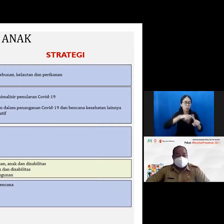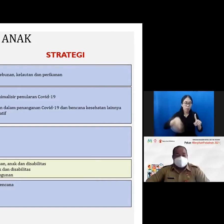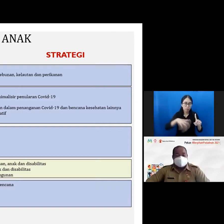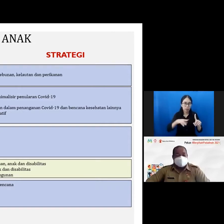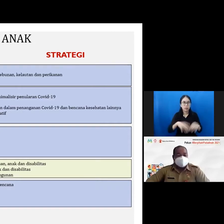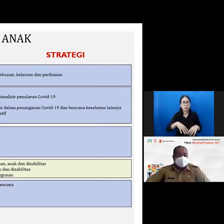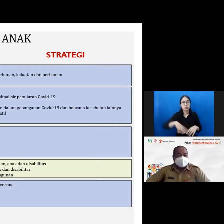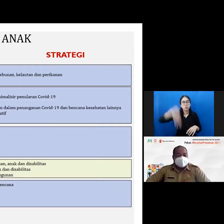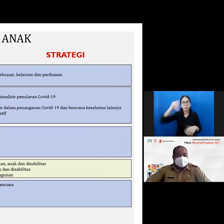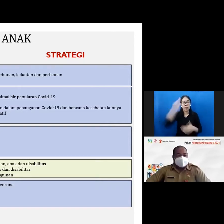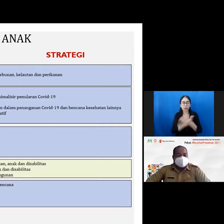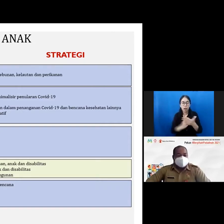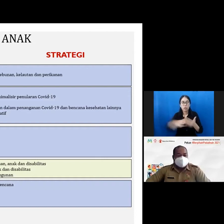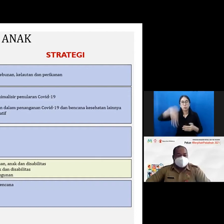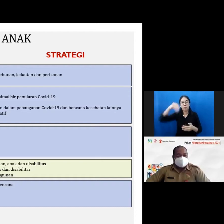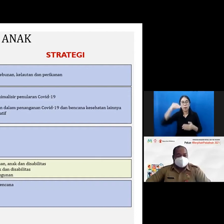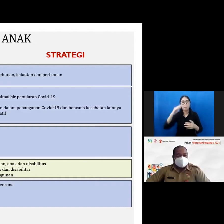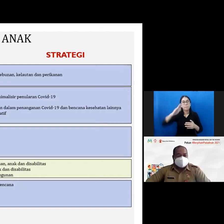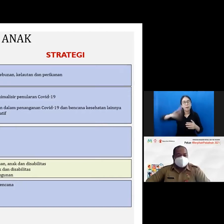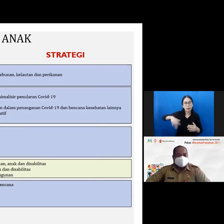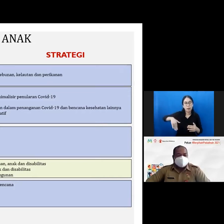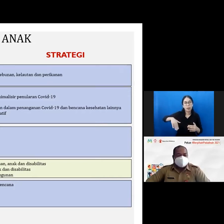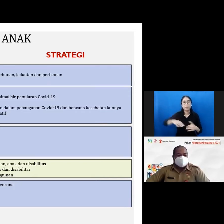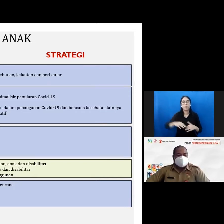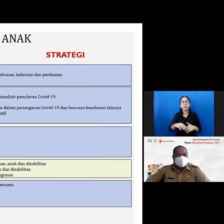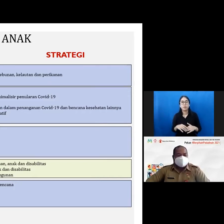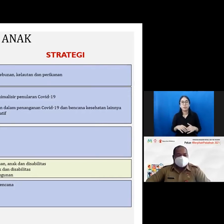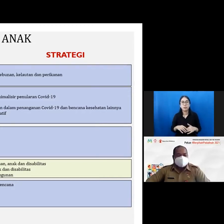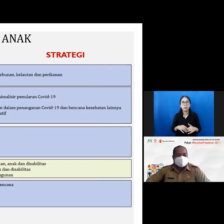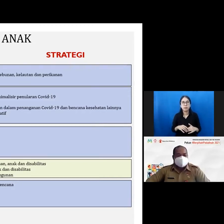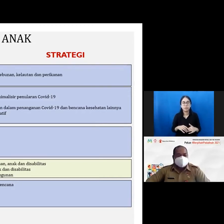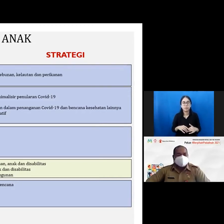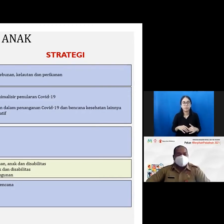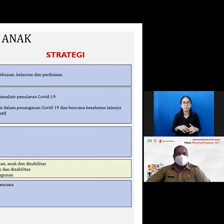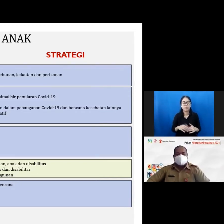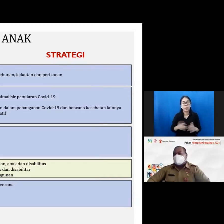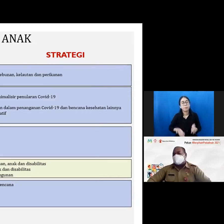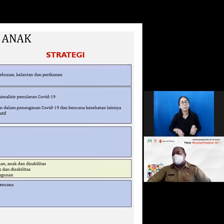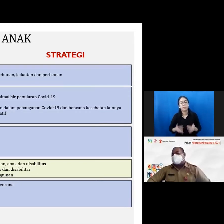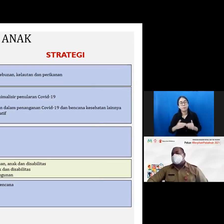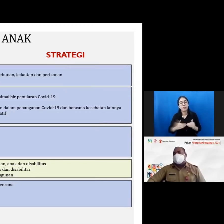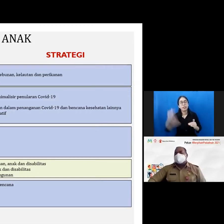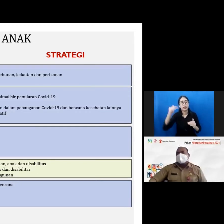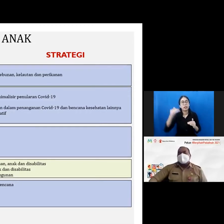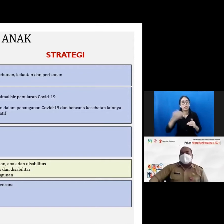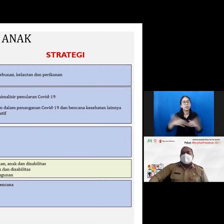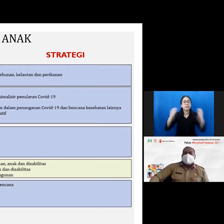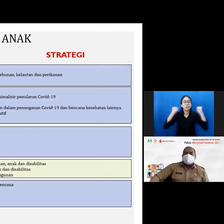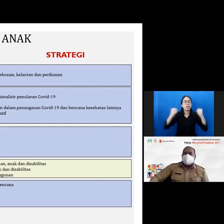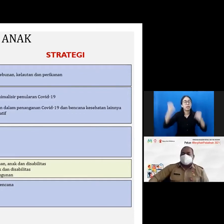Barat Daya kemudian sasaran yang berikut meningkatnya kualitas kesehatan ibu baik baru lahir dan belita